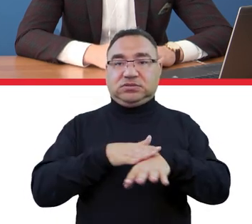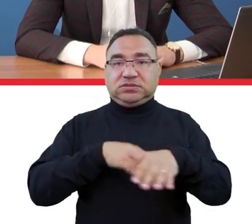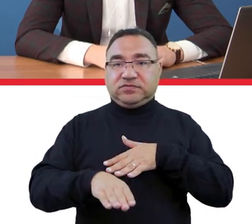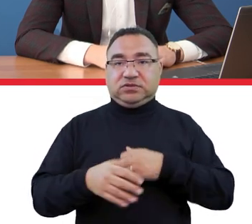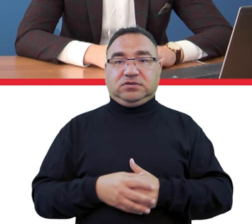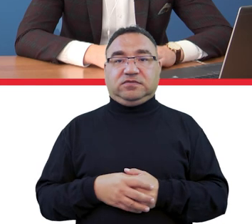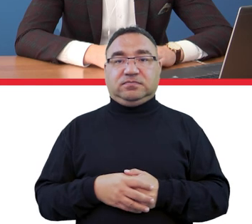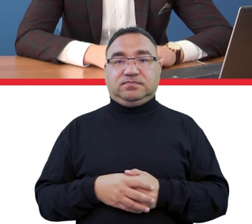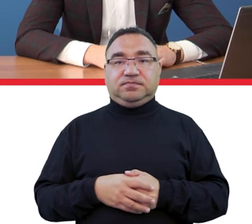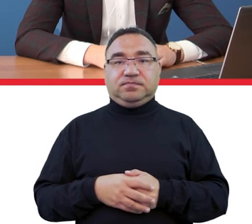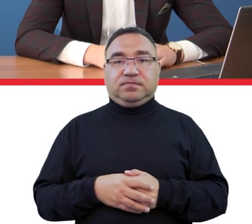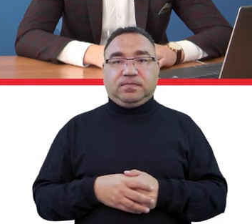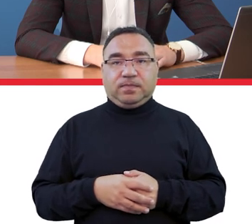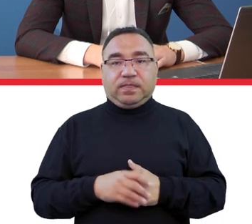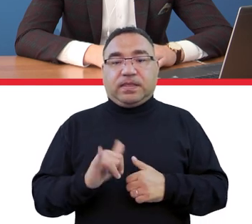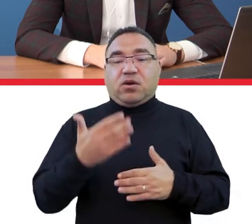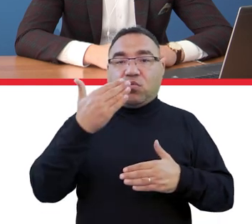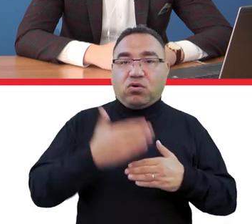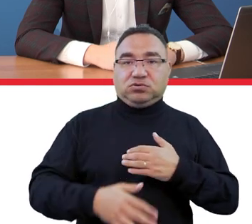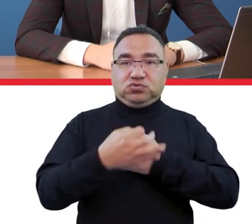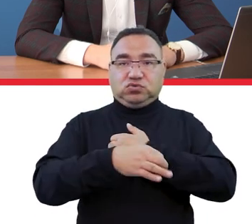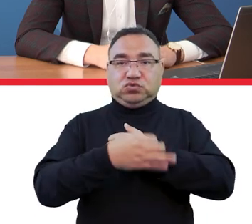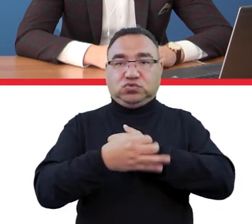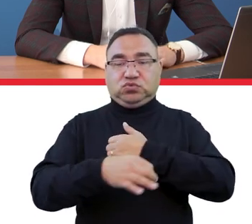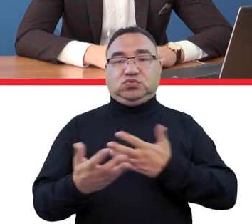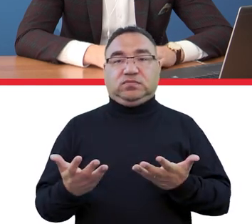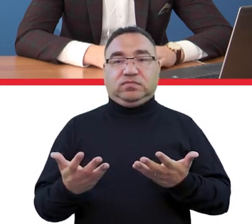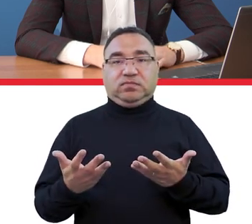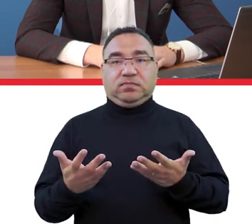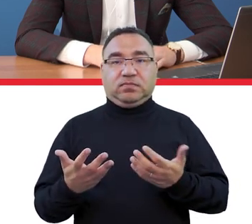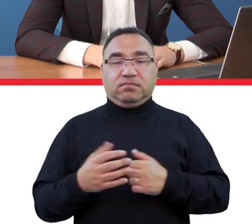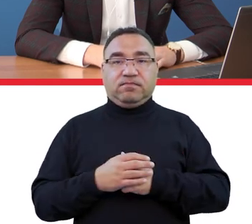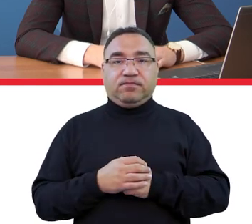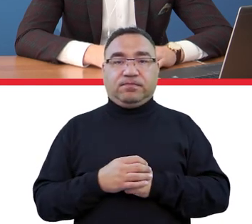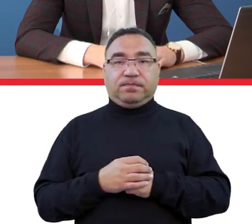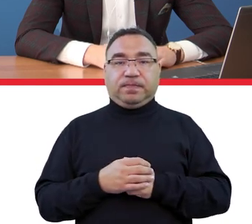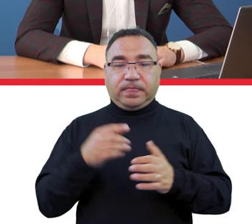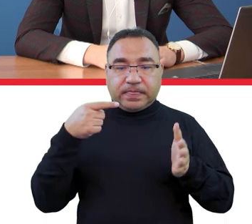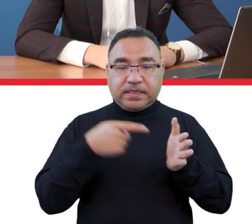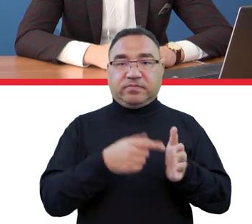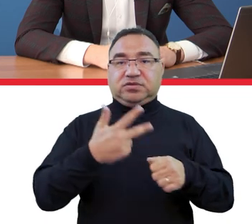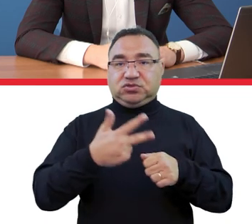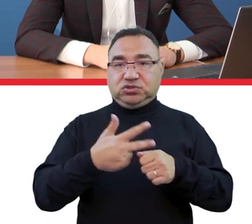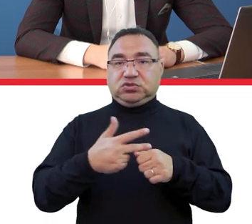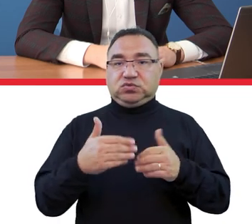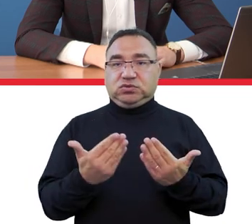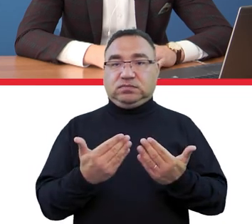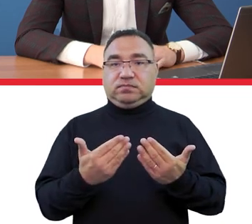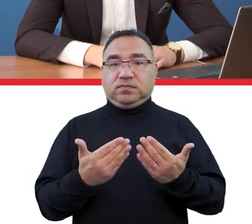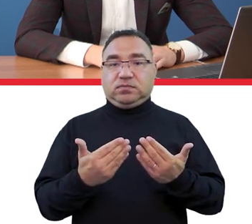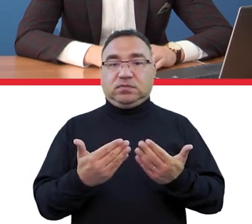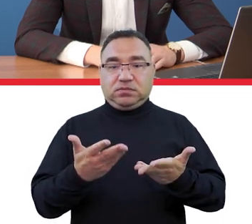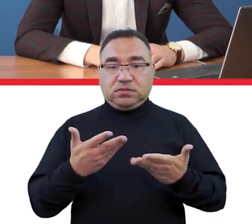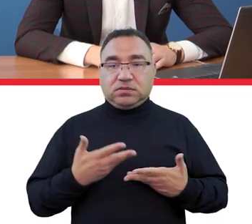słownie określonym wyniku ukończenia studiów i w terminie 30 dni od daty